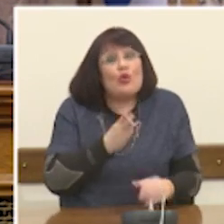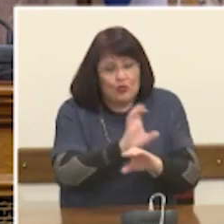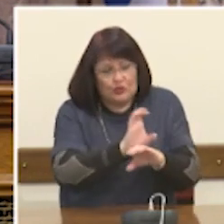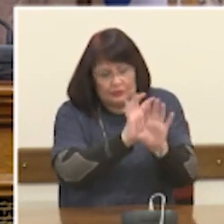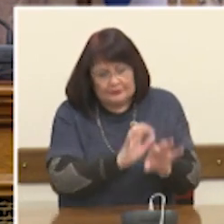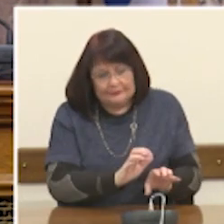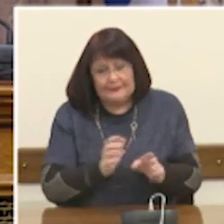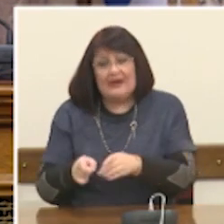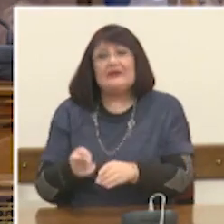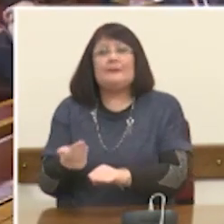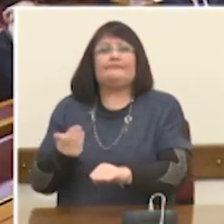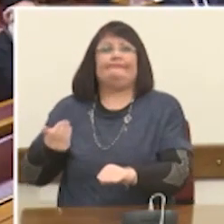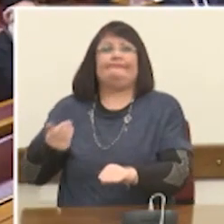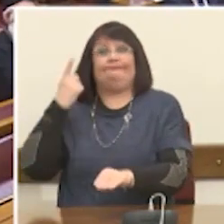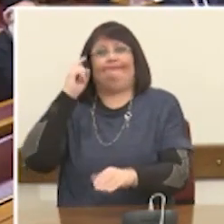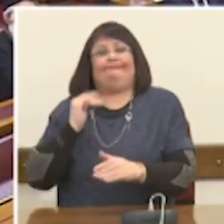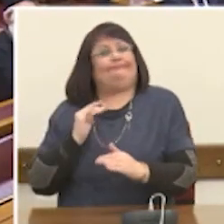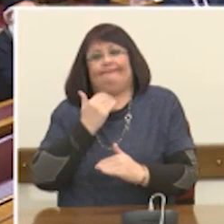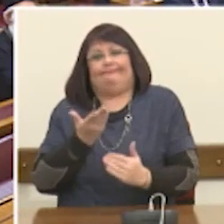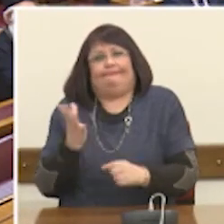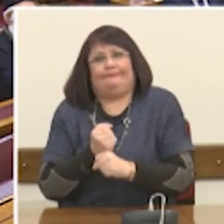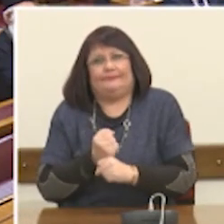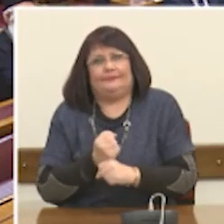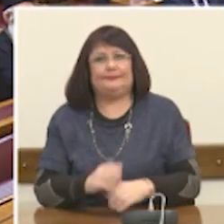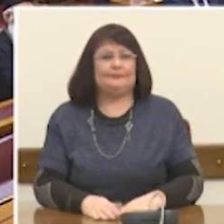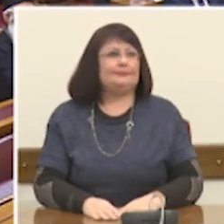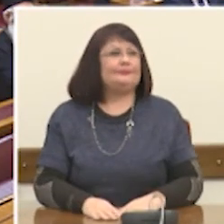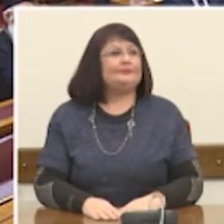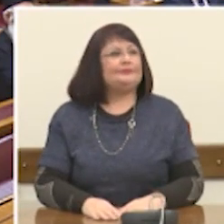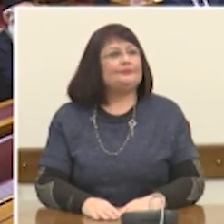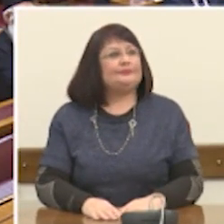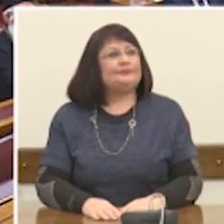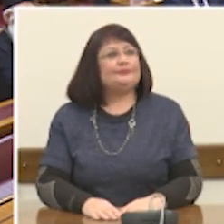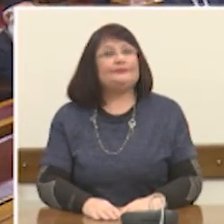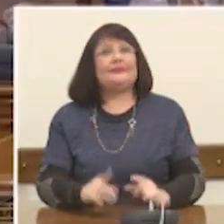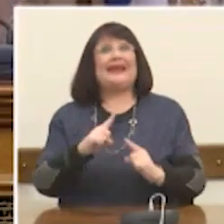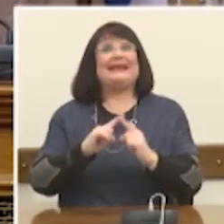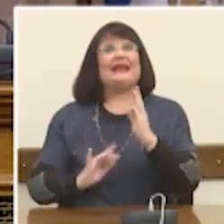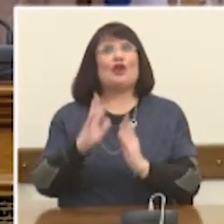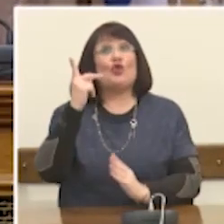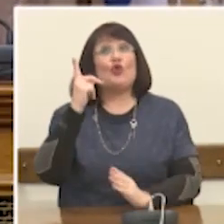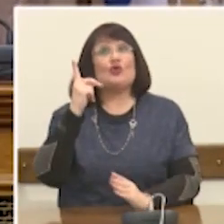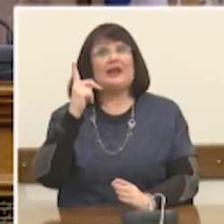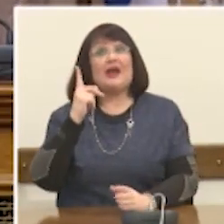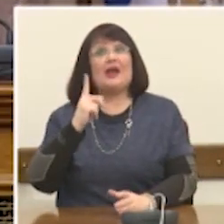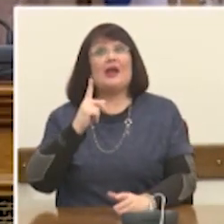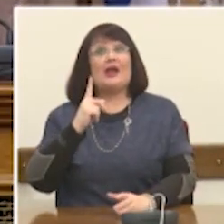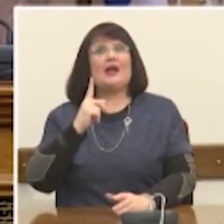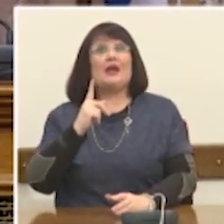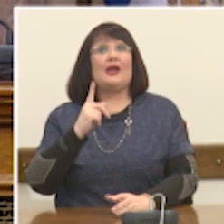που θα μείνουν πίσω. Γιατί η πρόσβαση στην τεχνολογία δεν μπορεί να αποτελεί προνόμιο των ελίτ,